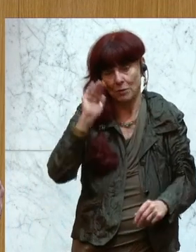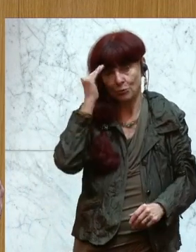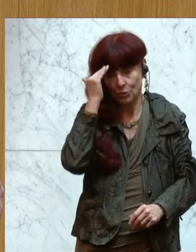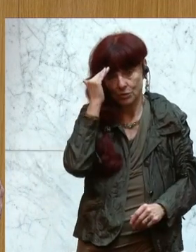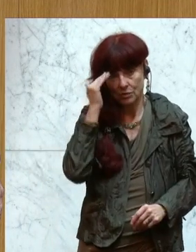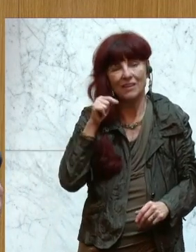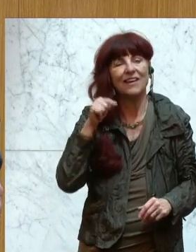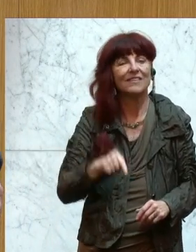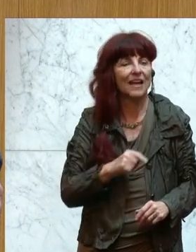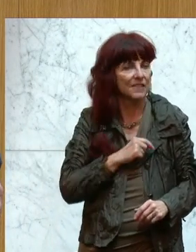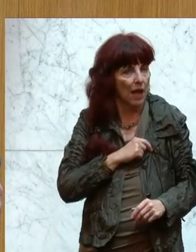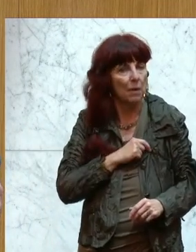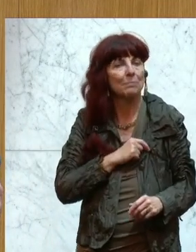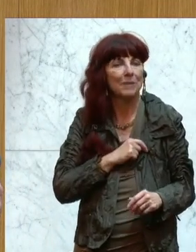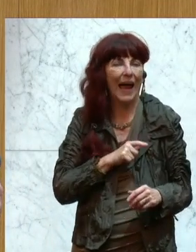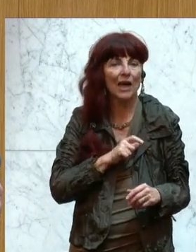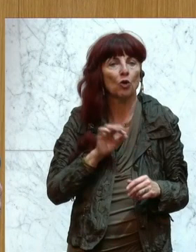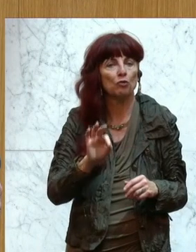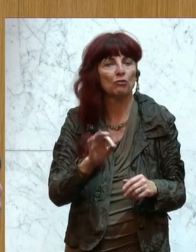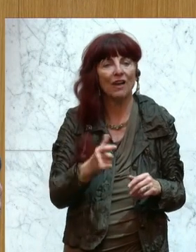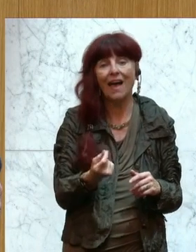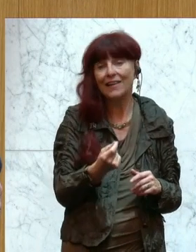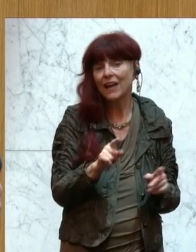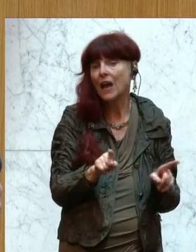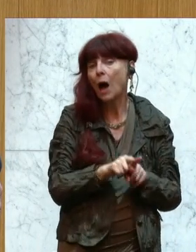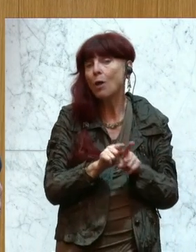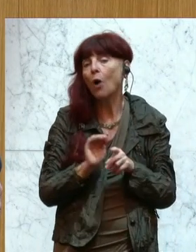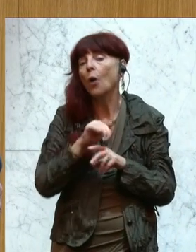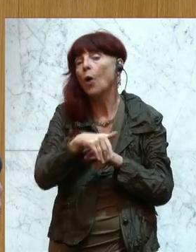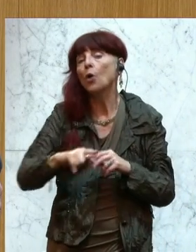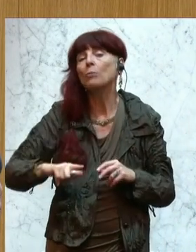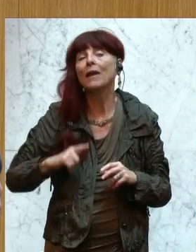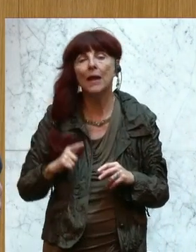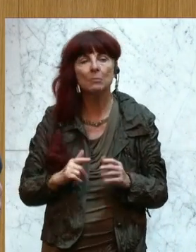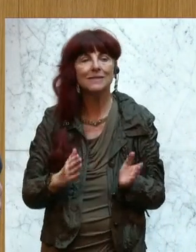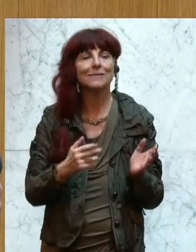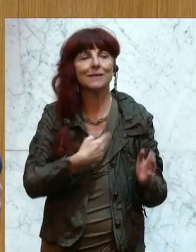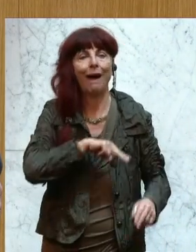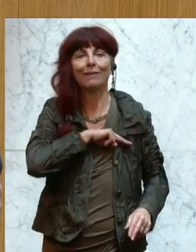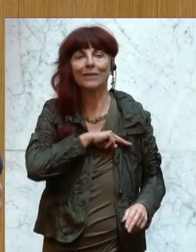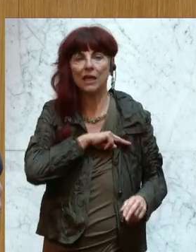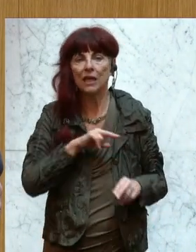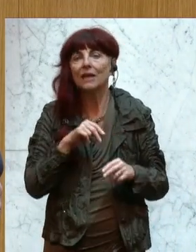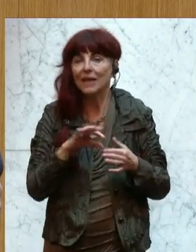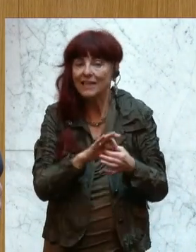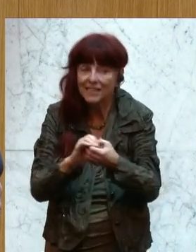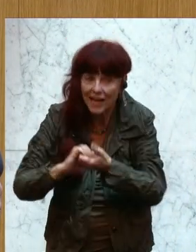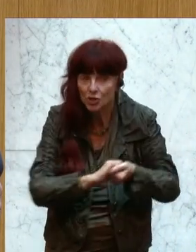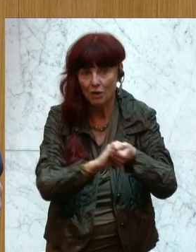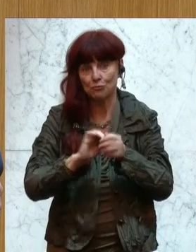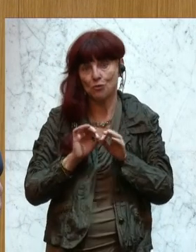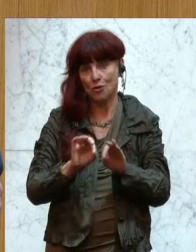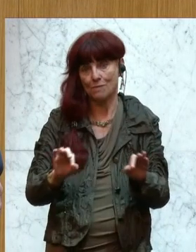Bereicherung für die Eltern, sondern sie sind auch so etwas wie eine Überlebensgarantie für die Gesellschaft. Daher ist es, werte Damen und Herren,